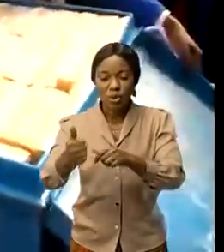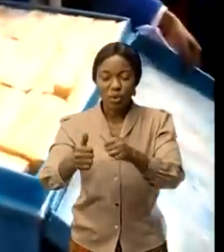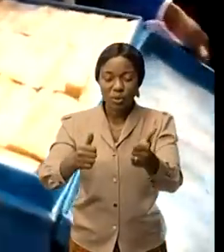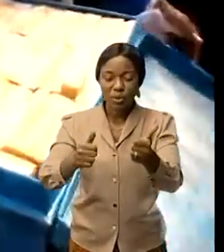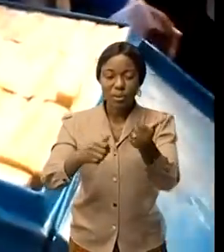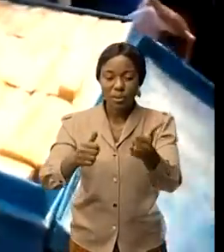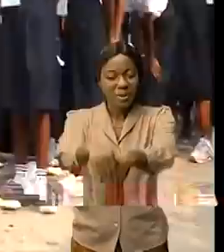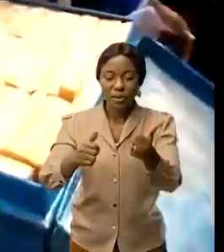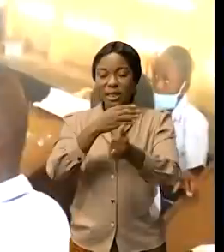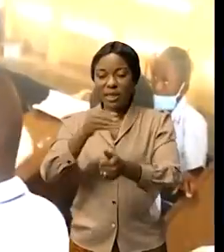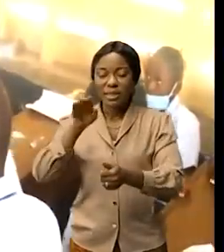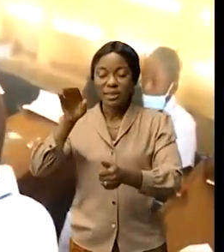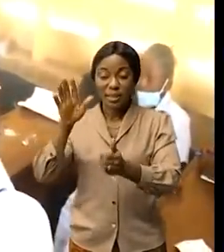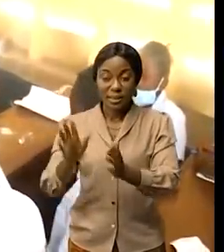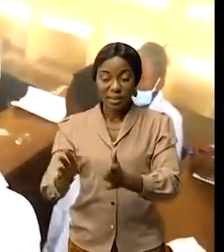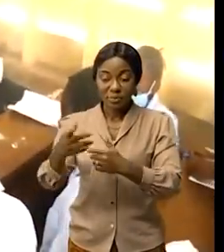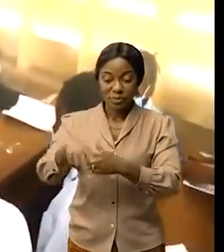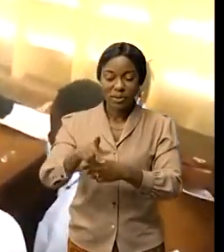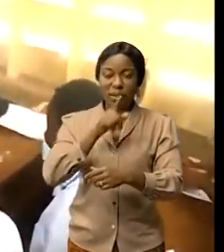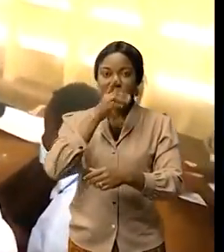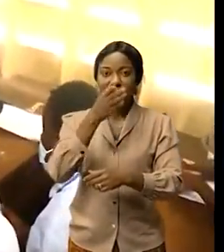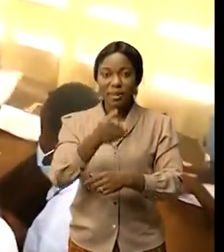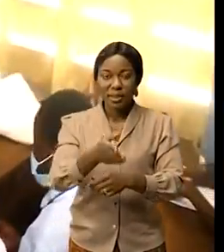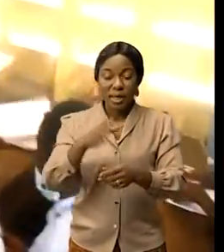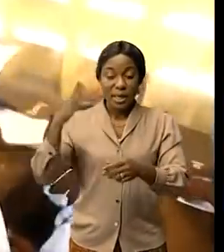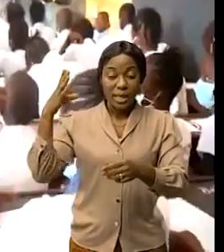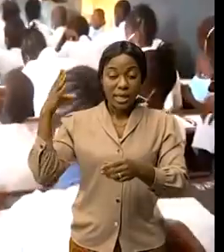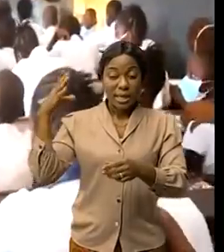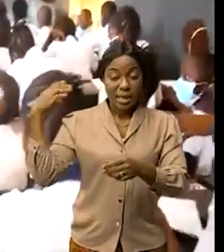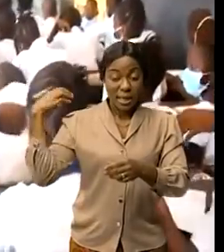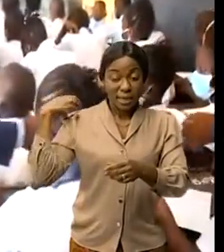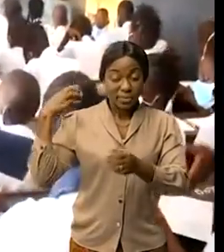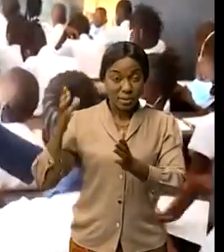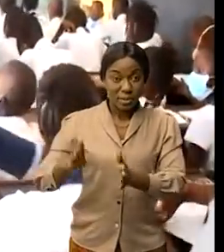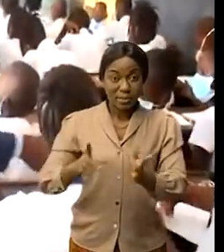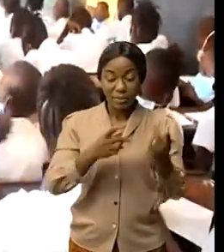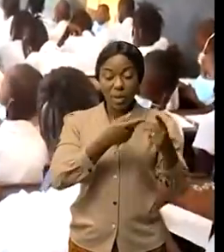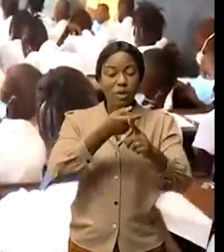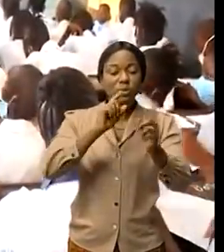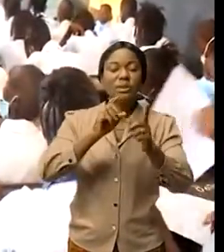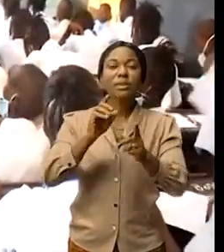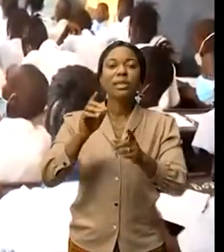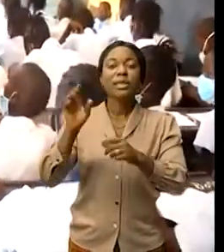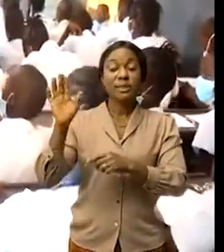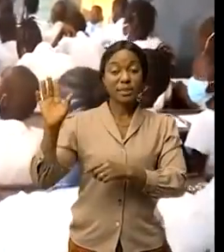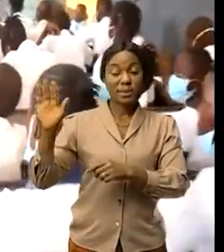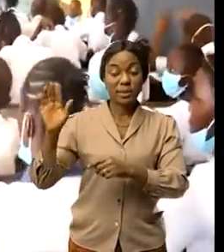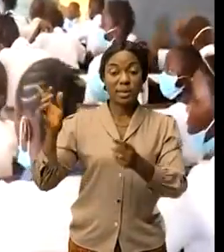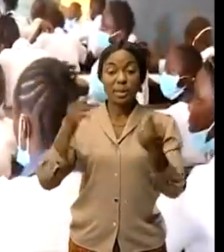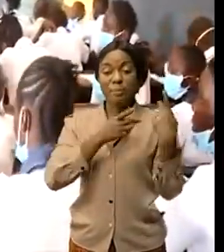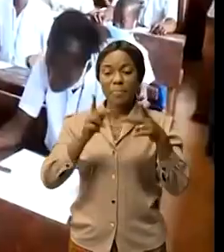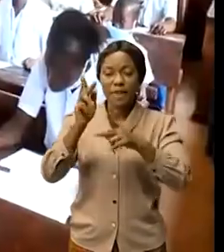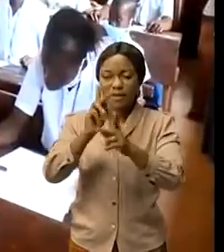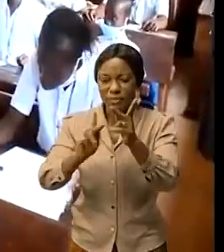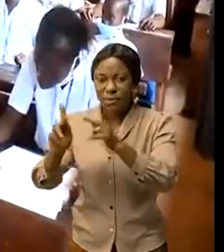'épestime l'inspecteur général adjoint venu de Kinshasa pendant la ronde de quelques centres depuis l'autorité